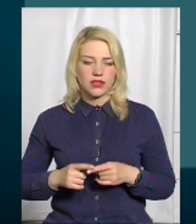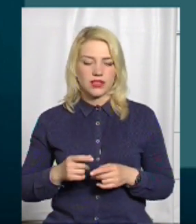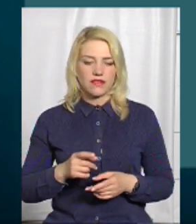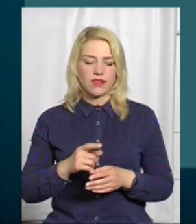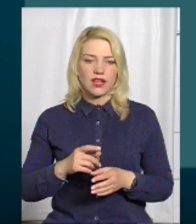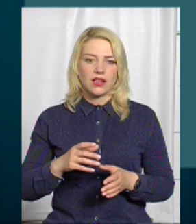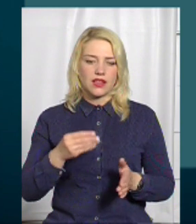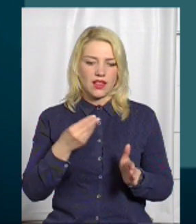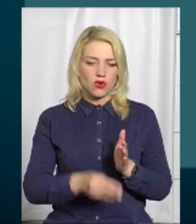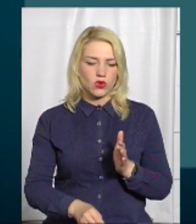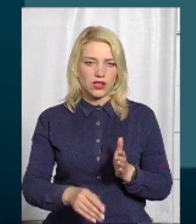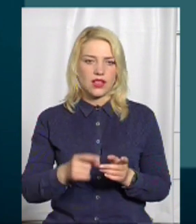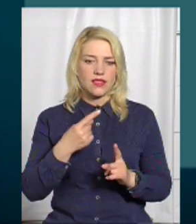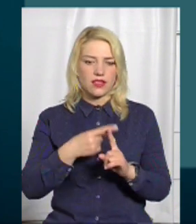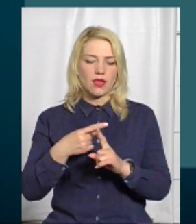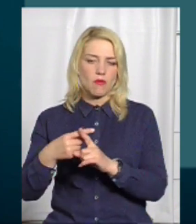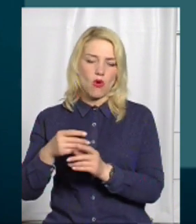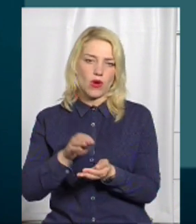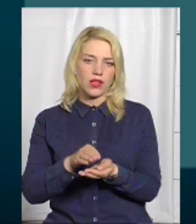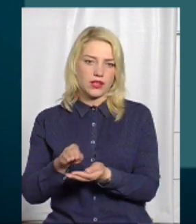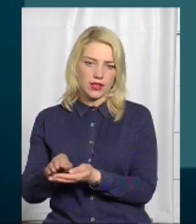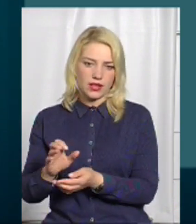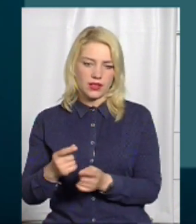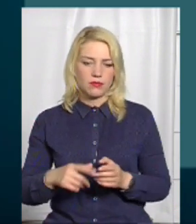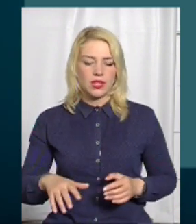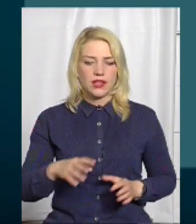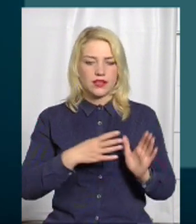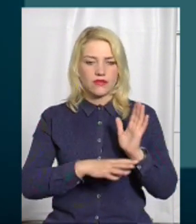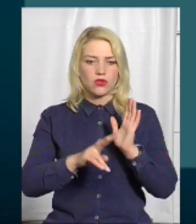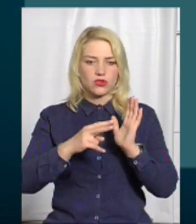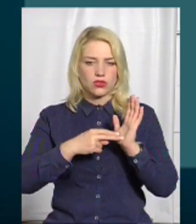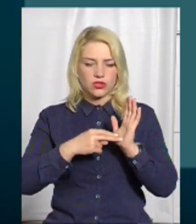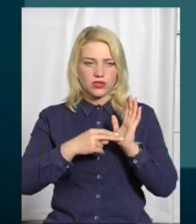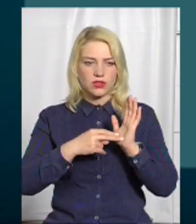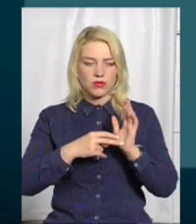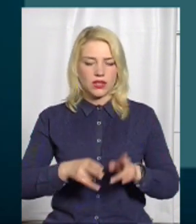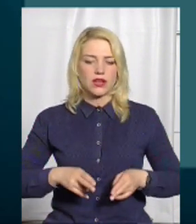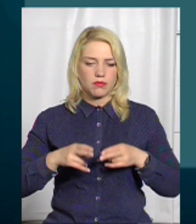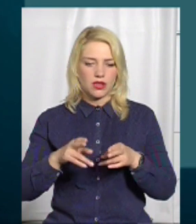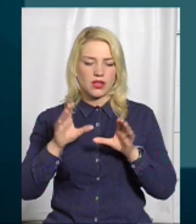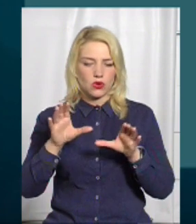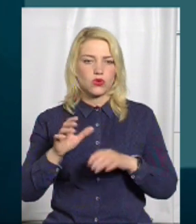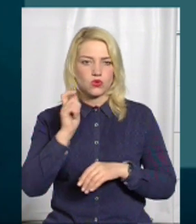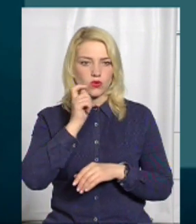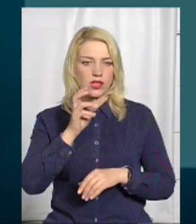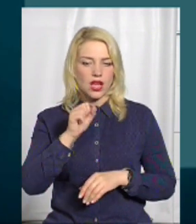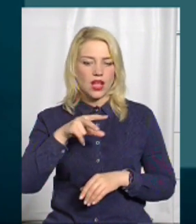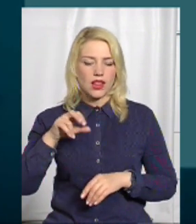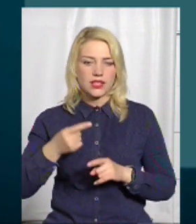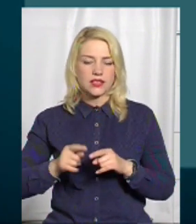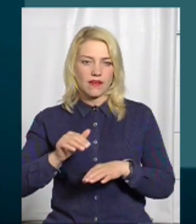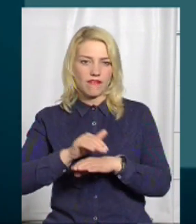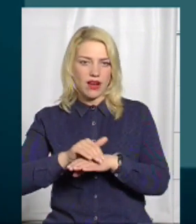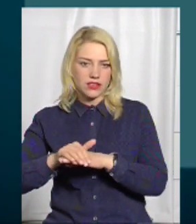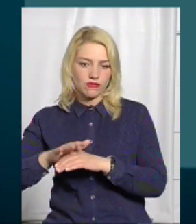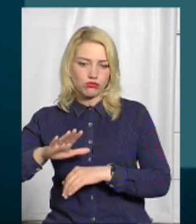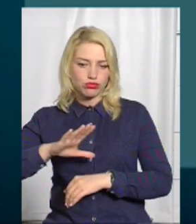могилою, зглочину передбаченого 297 статті Кримінального кодексу України. Але з цих фактів